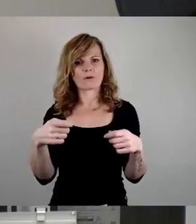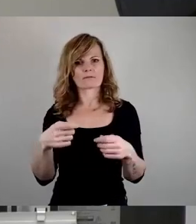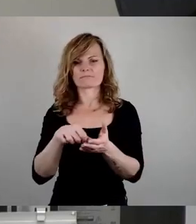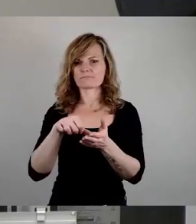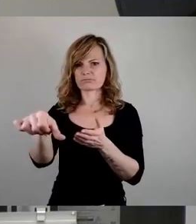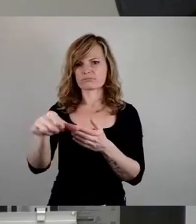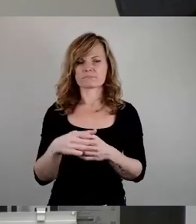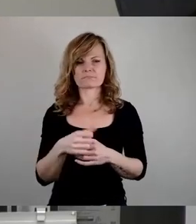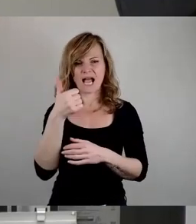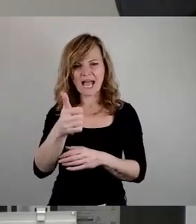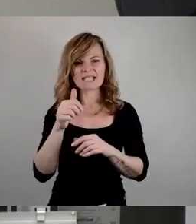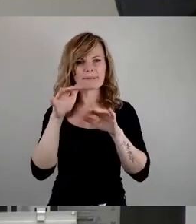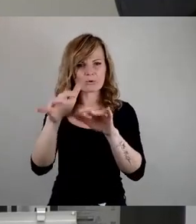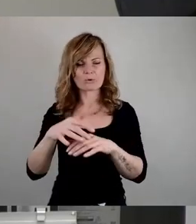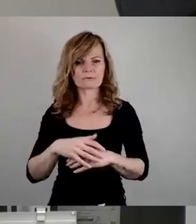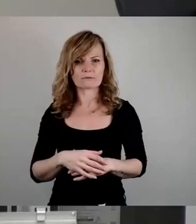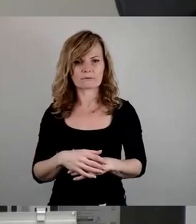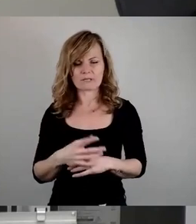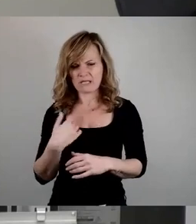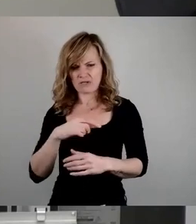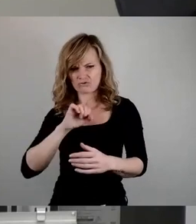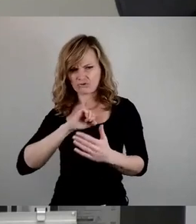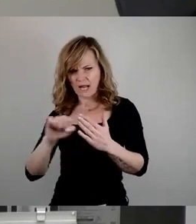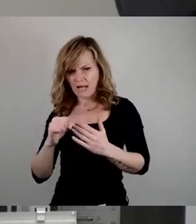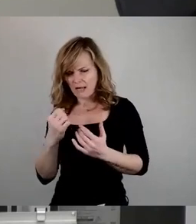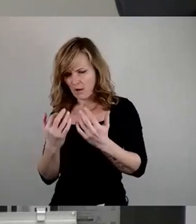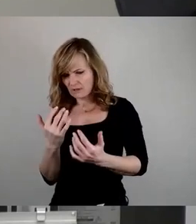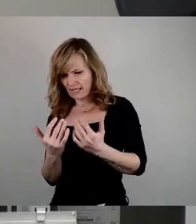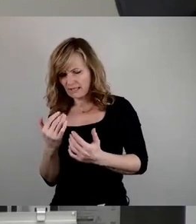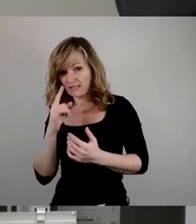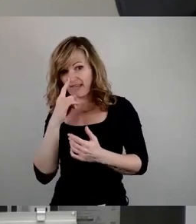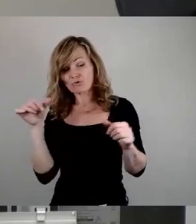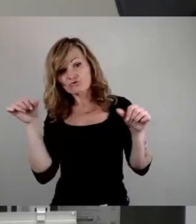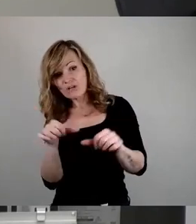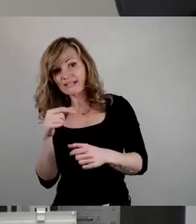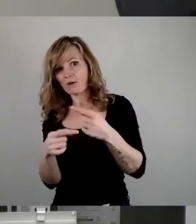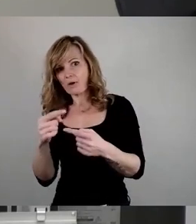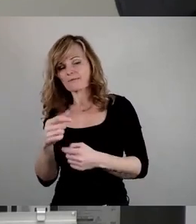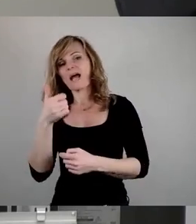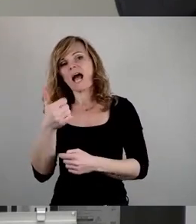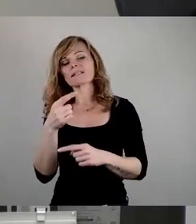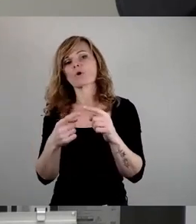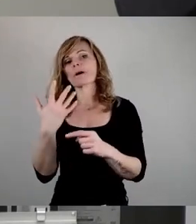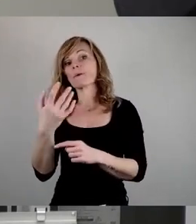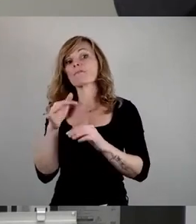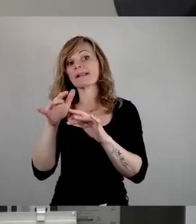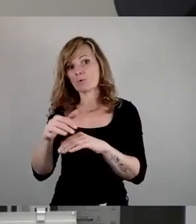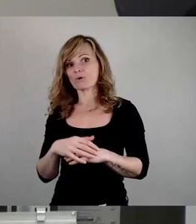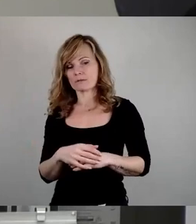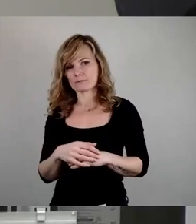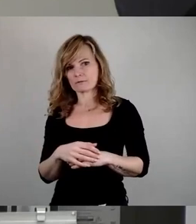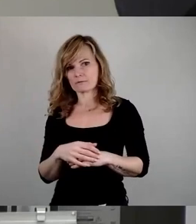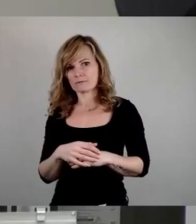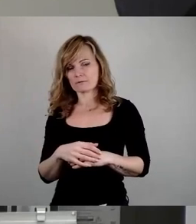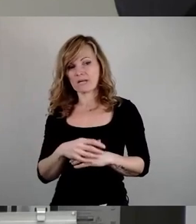eine Million. Und Herr Kühn, ich habe mal fix ausgerechnet, im Würstkäse sparen wir anderthalb Millionen mit Ihrer Rechnung, investieren aber eine